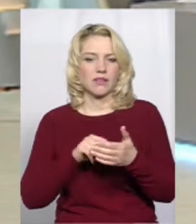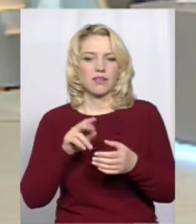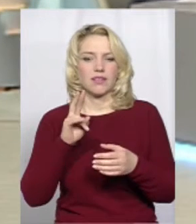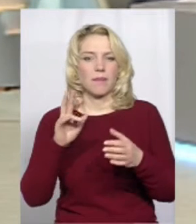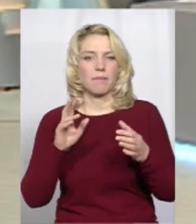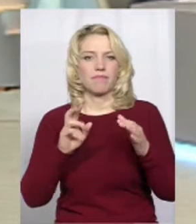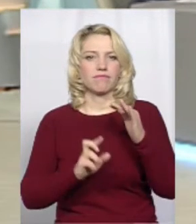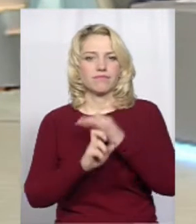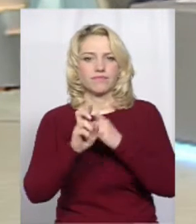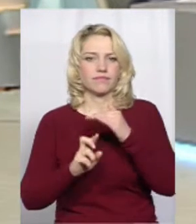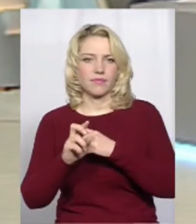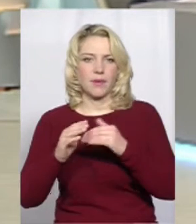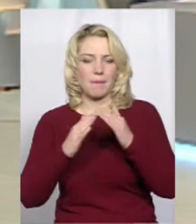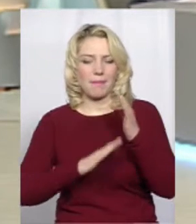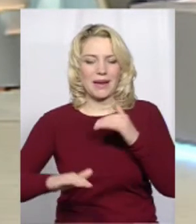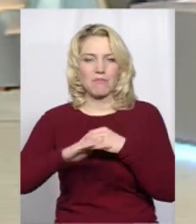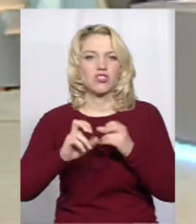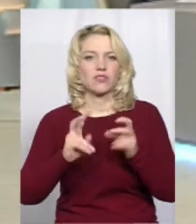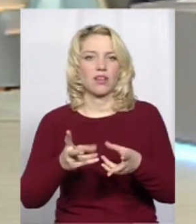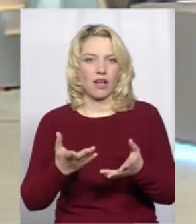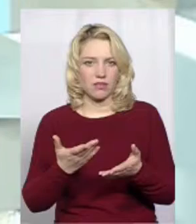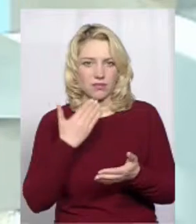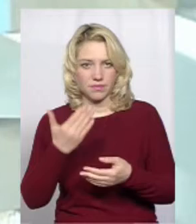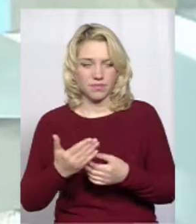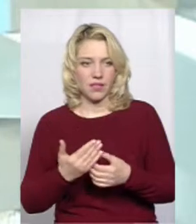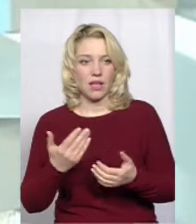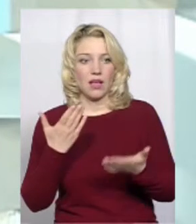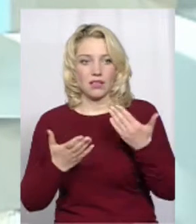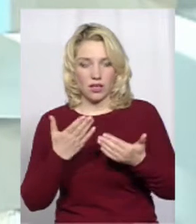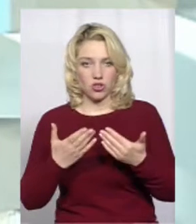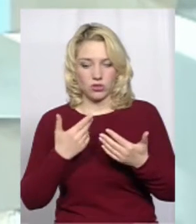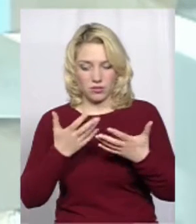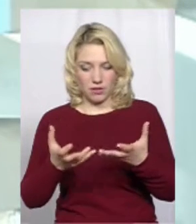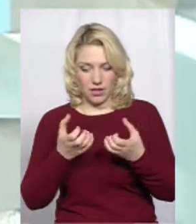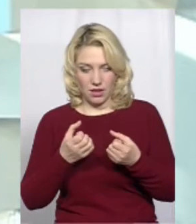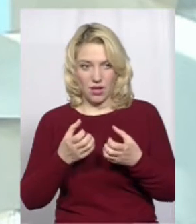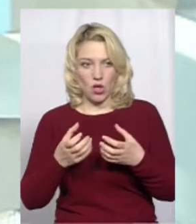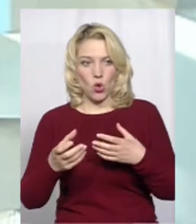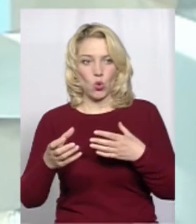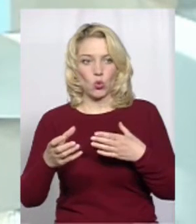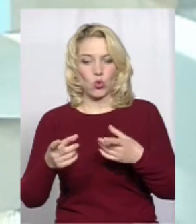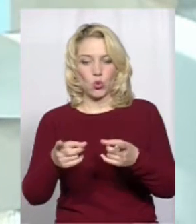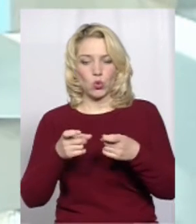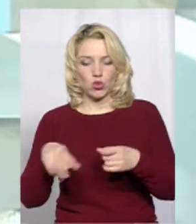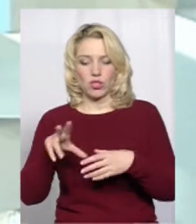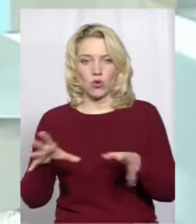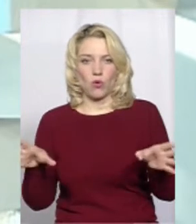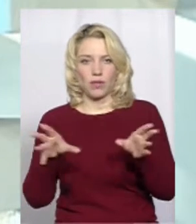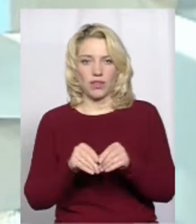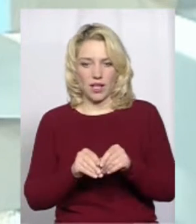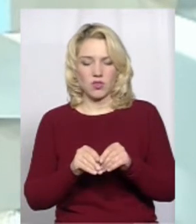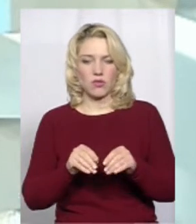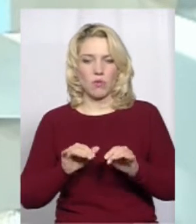і до Олени, якщо тільки дуже лаконічно. Дивіться, якщо ми беремо долучення до обіднавчого процесу, то це не йде